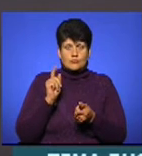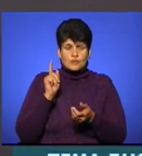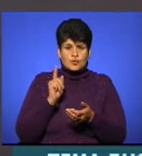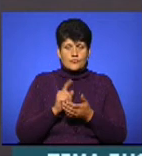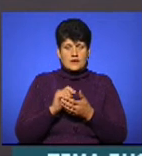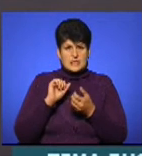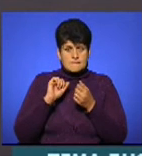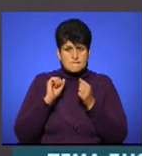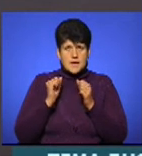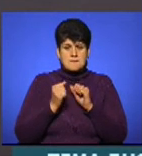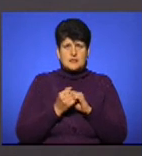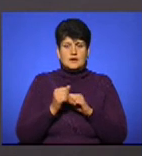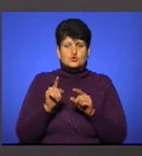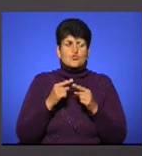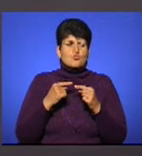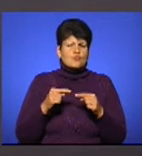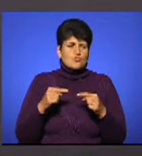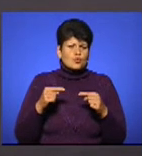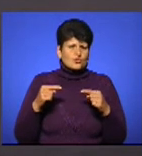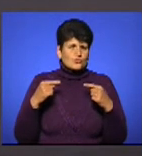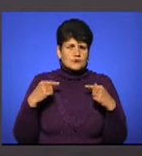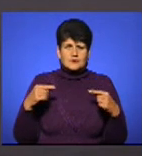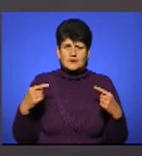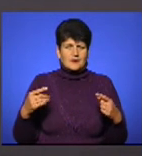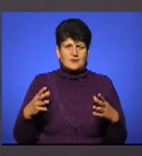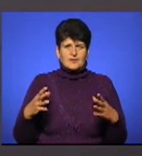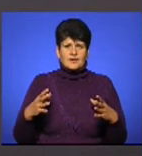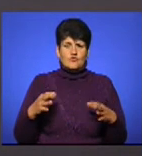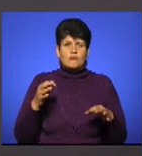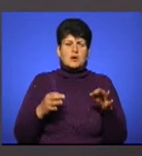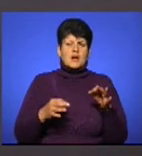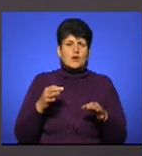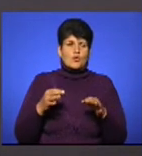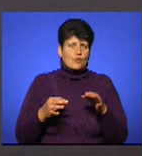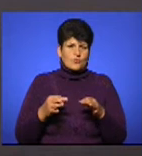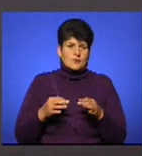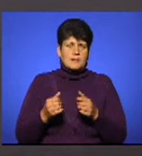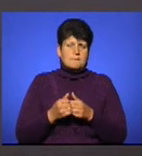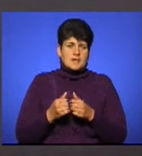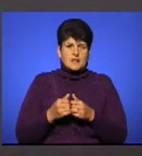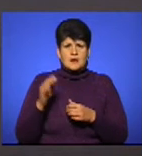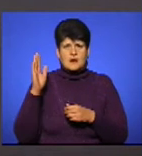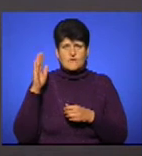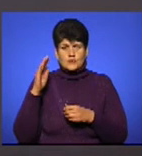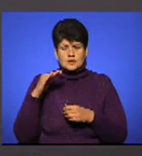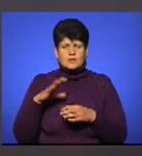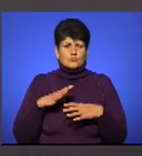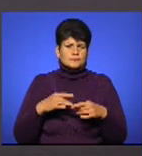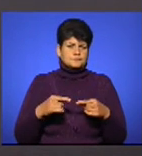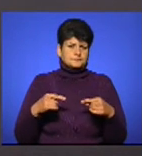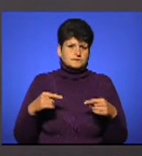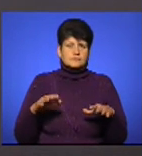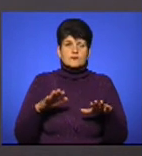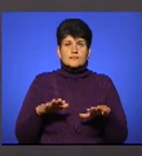будь-яке перебування в природі, особливо біля водойм, будь-яке перебування в